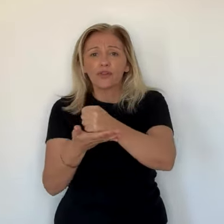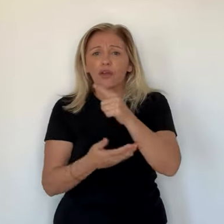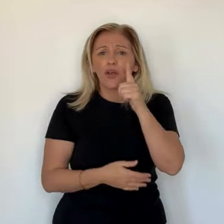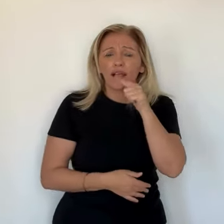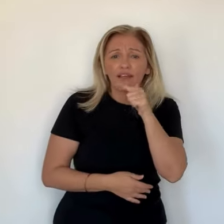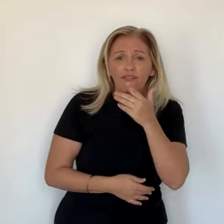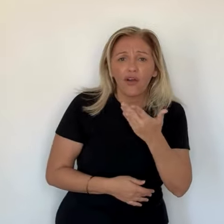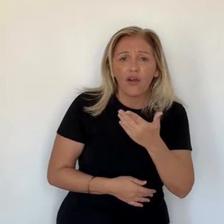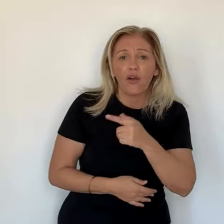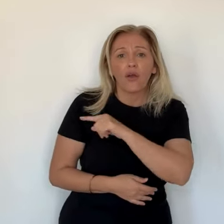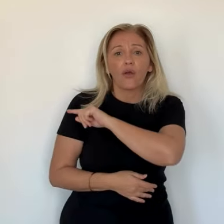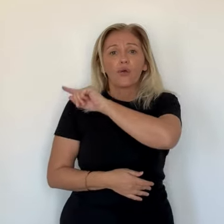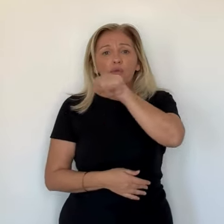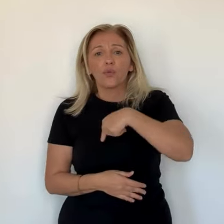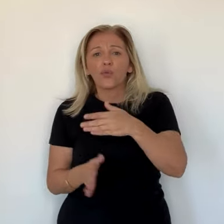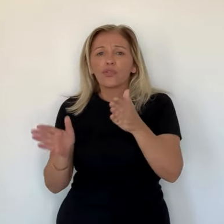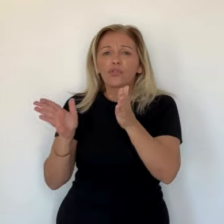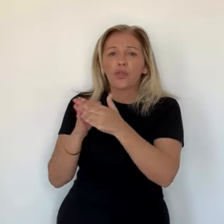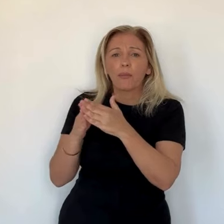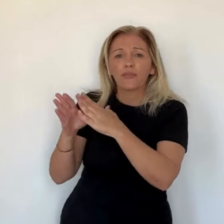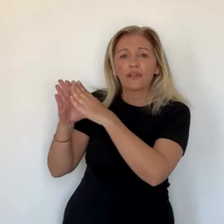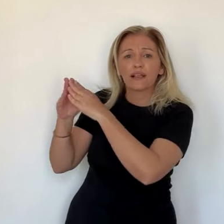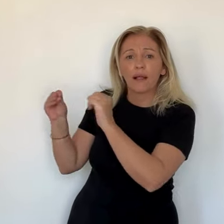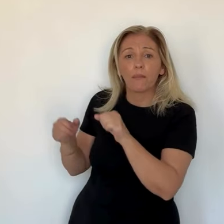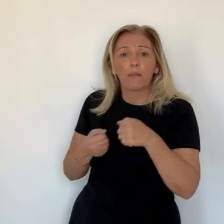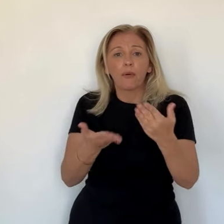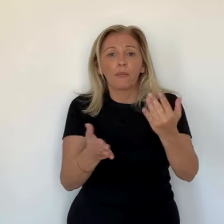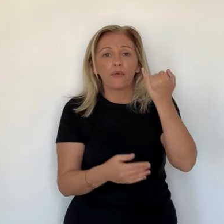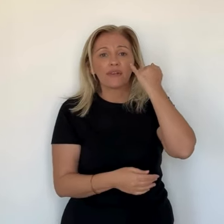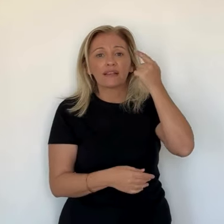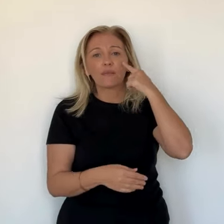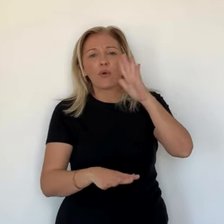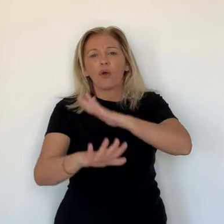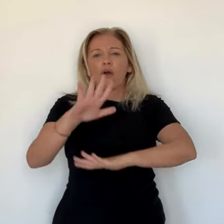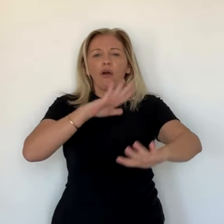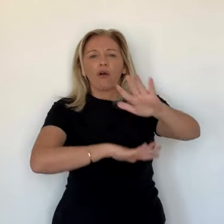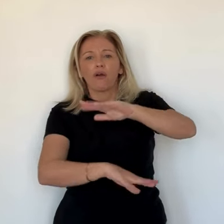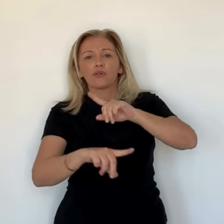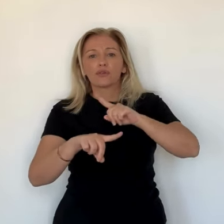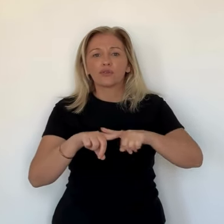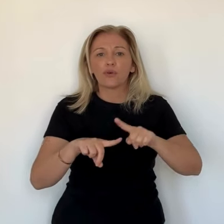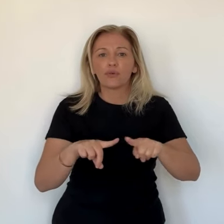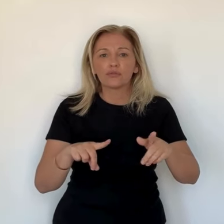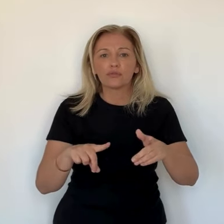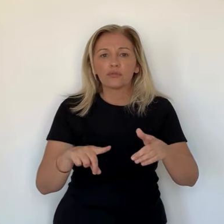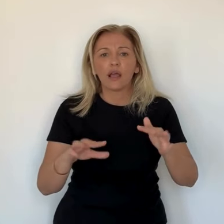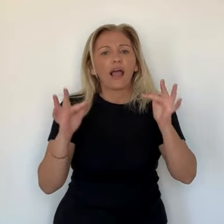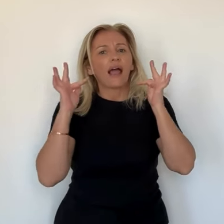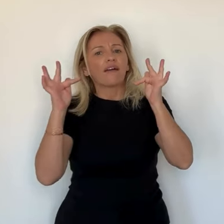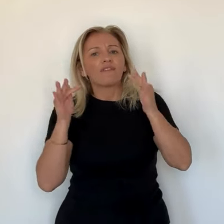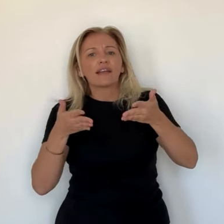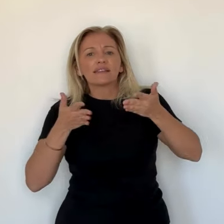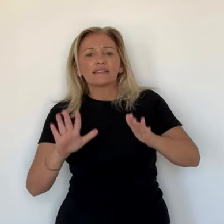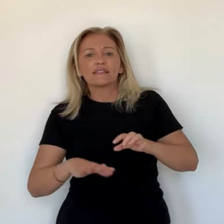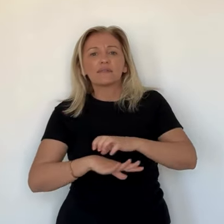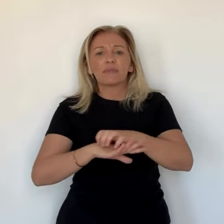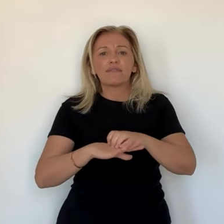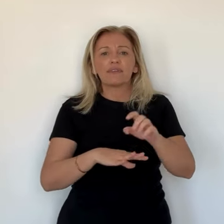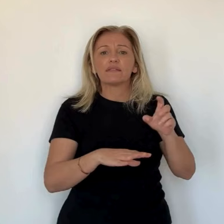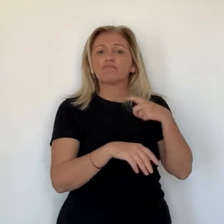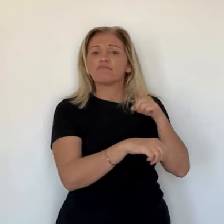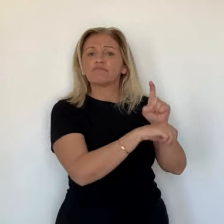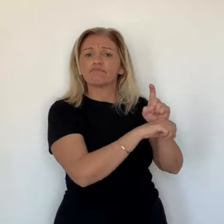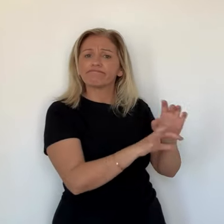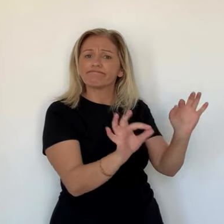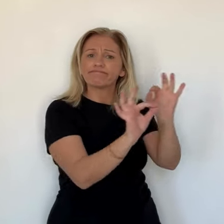stade Michel Morecq. Nous, côté supporters, on a mis quand même de l'eau dans notre vin, on a appelé à l'apaisement, on a mis toutes les